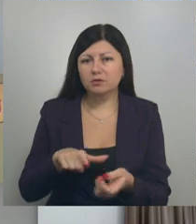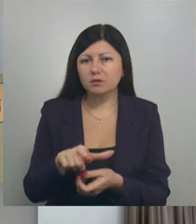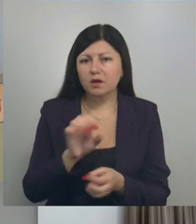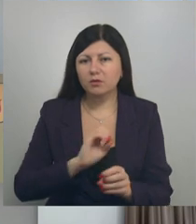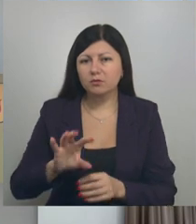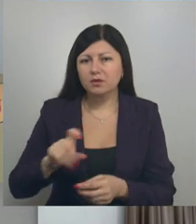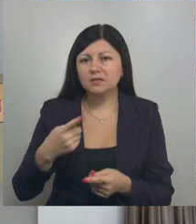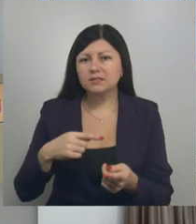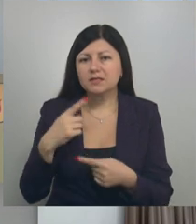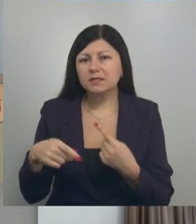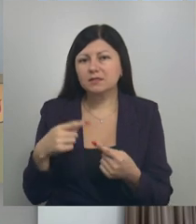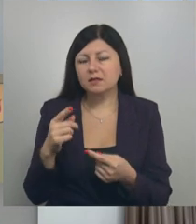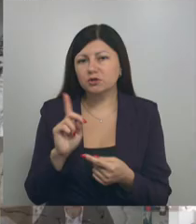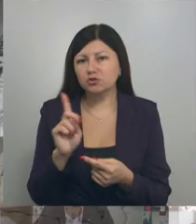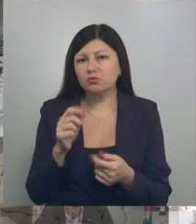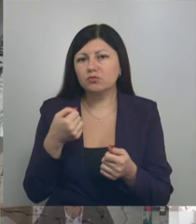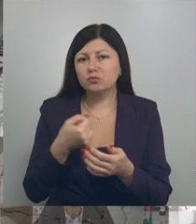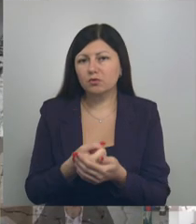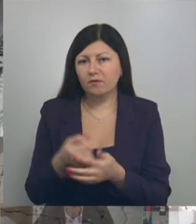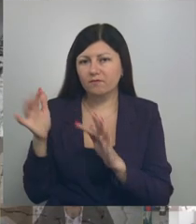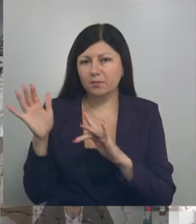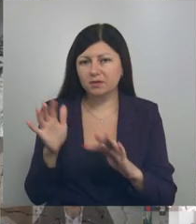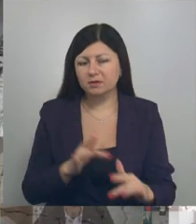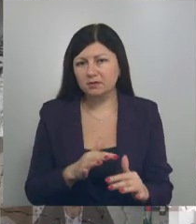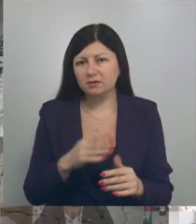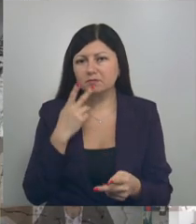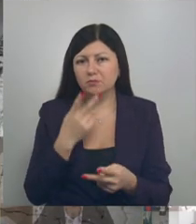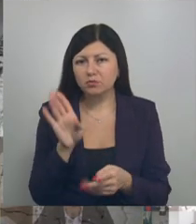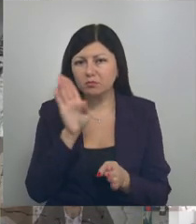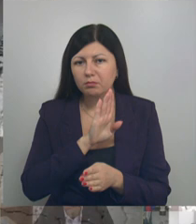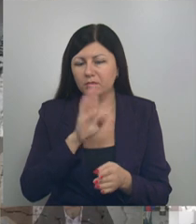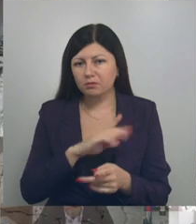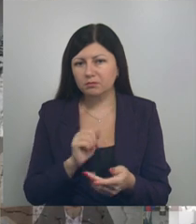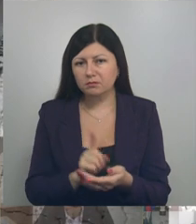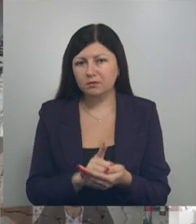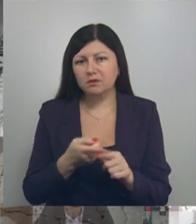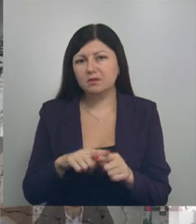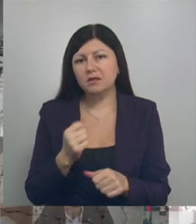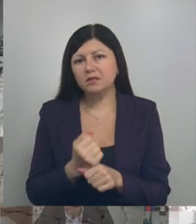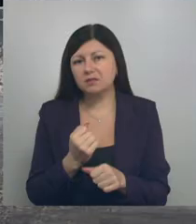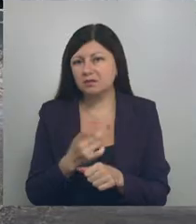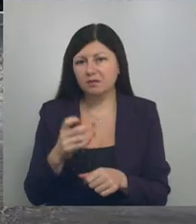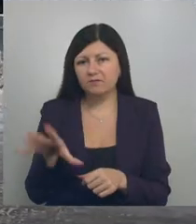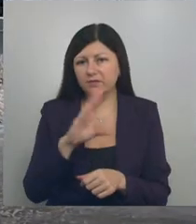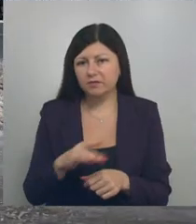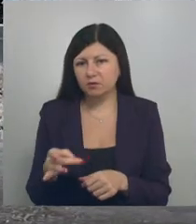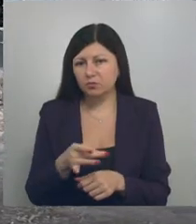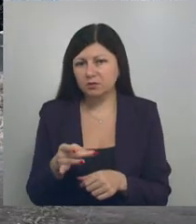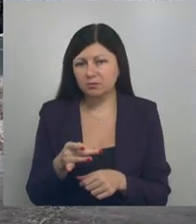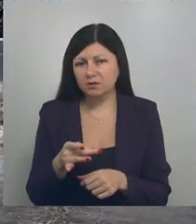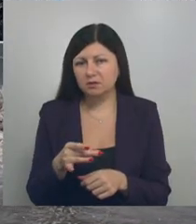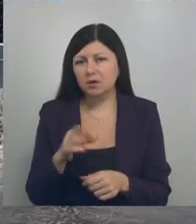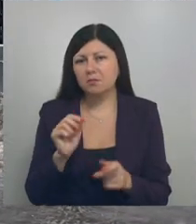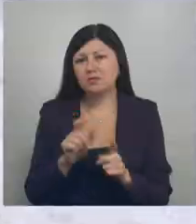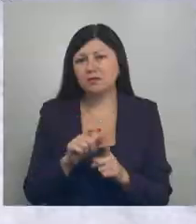за несколько часов до выпадения снега, своевременно ориентируясь на прогноз погоды. А это делают, увы, не во всех муниципалитетах. По